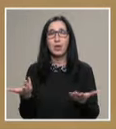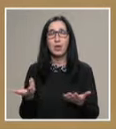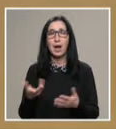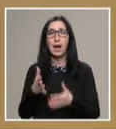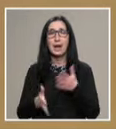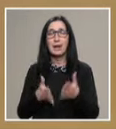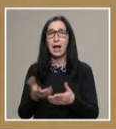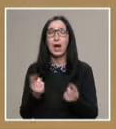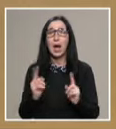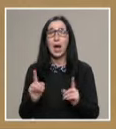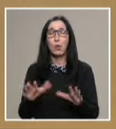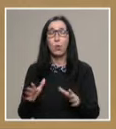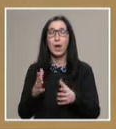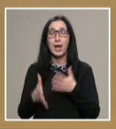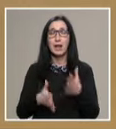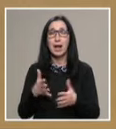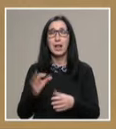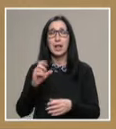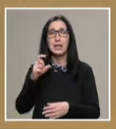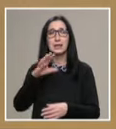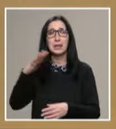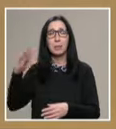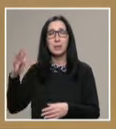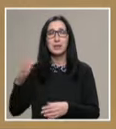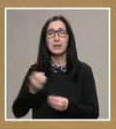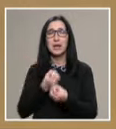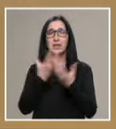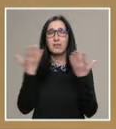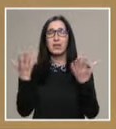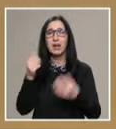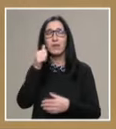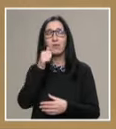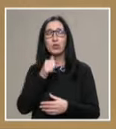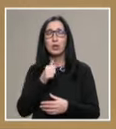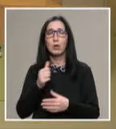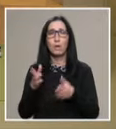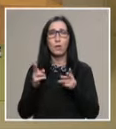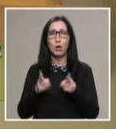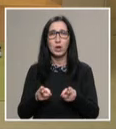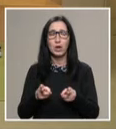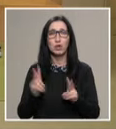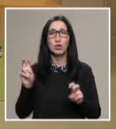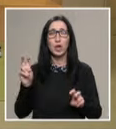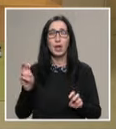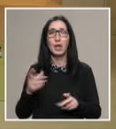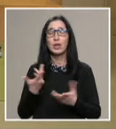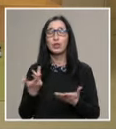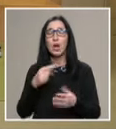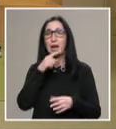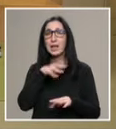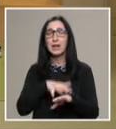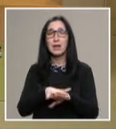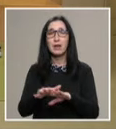кал, ако е кал, сребриста, светлее в жълте никаво клише. Чия ли кръв е